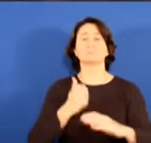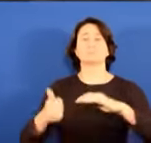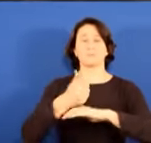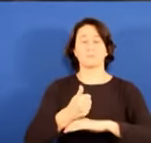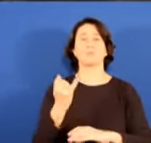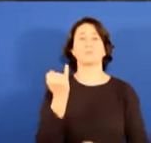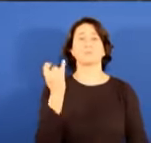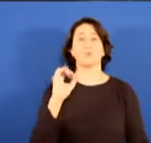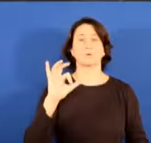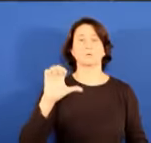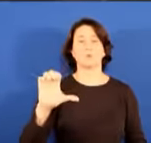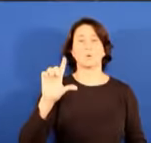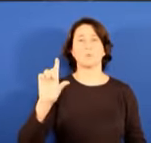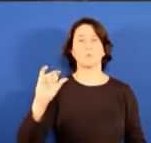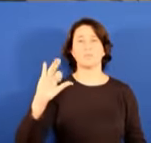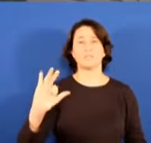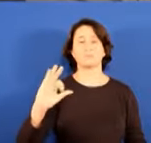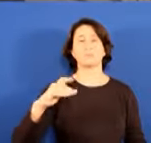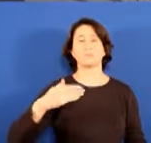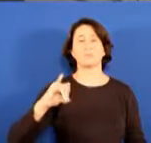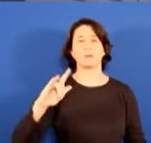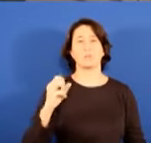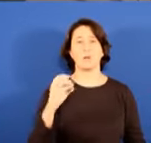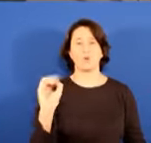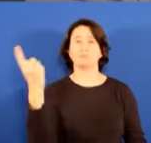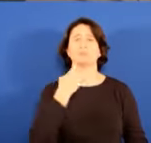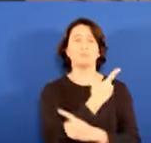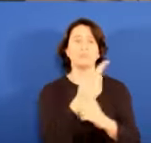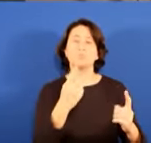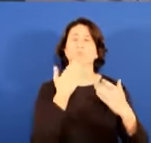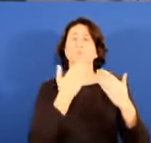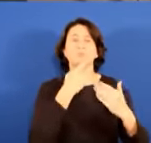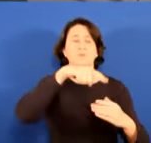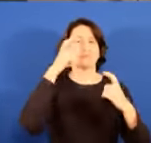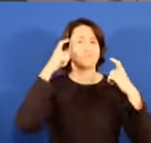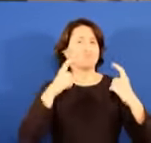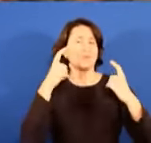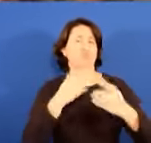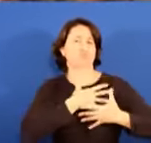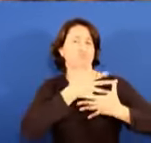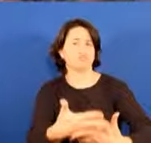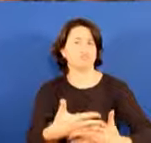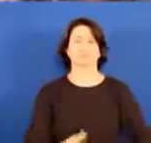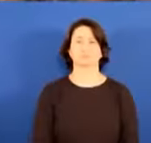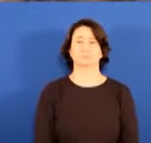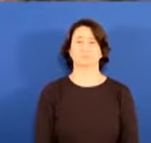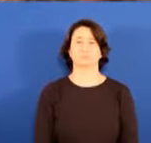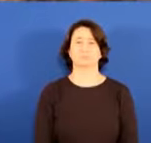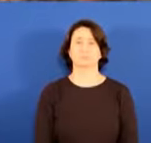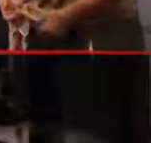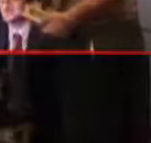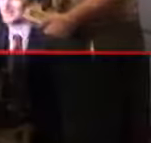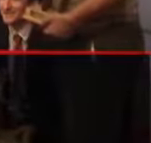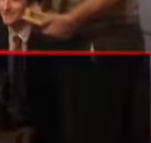baino beharrezkoak direla, oraingo krizigaraiotan. Saridun guzti-guztiak zorion duen doren, Bizkaiko aldun nagusiak nabarmendu du,